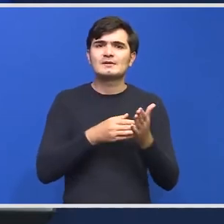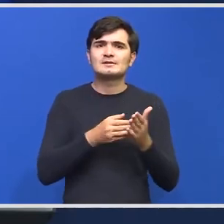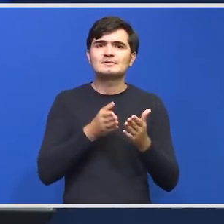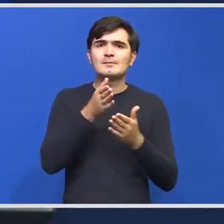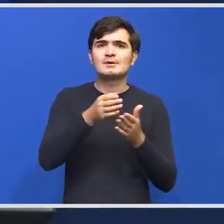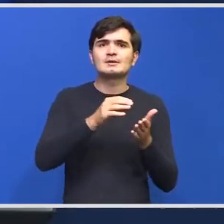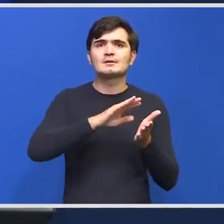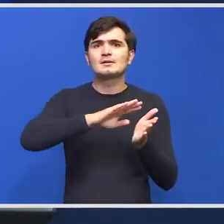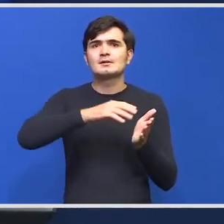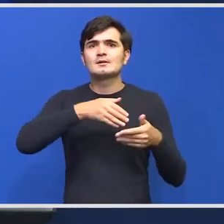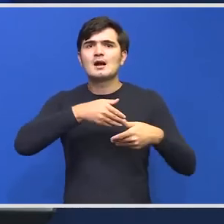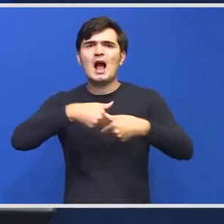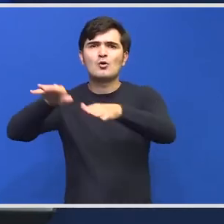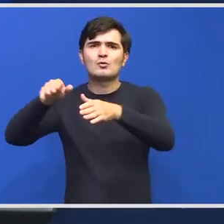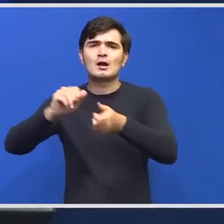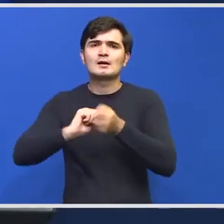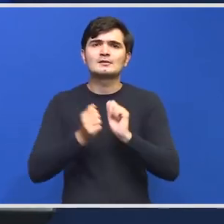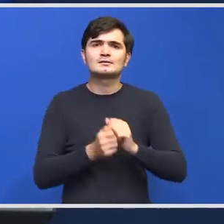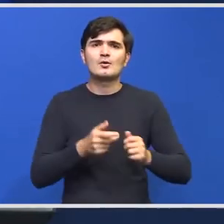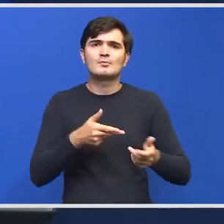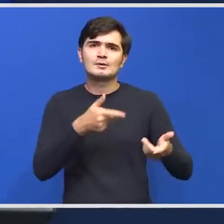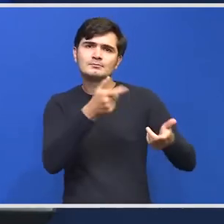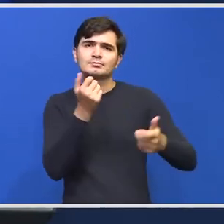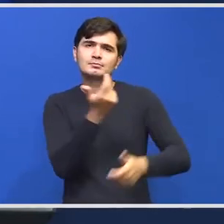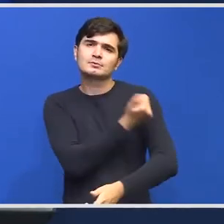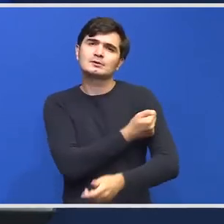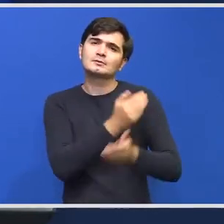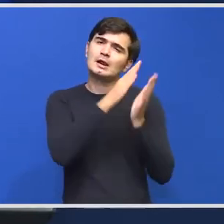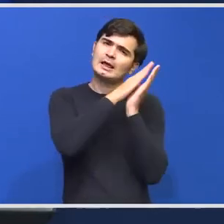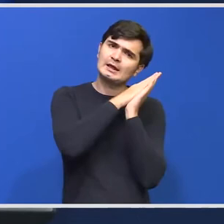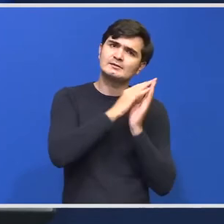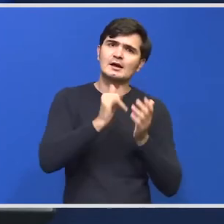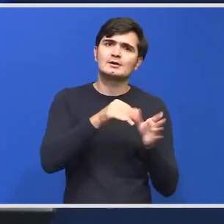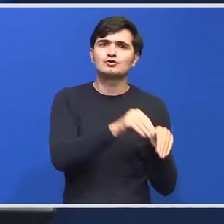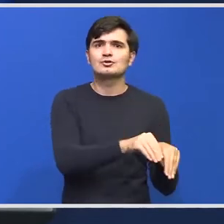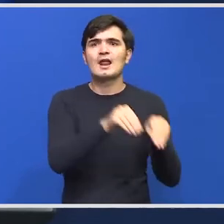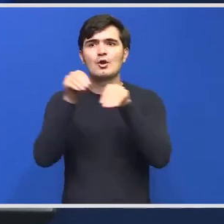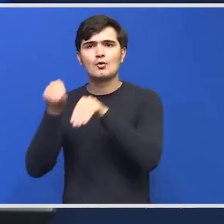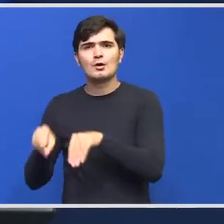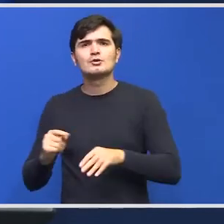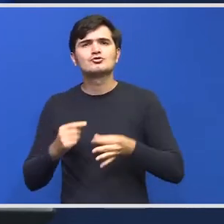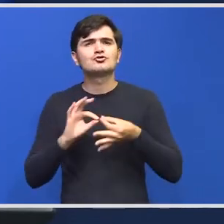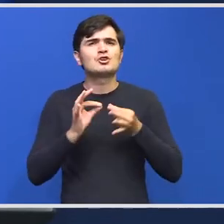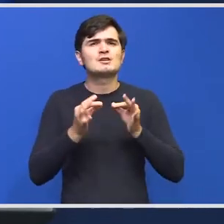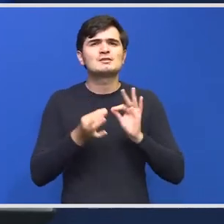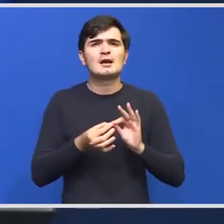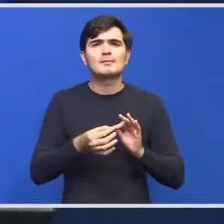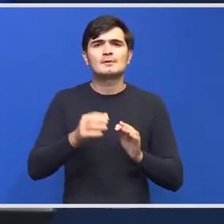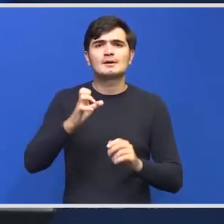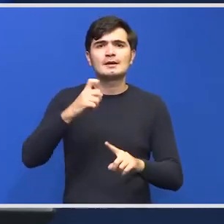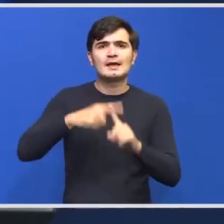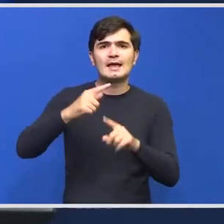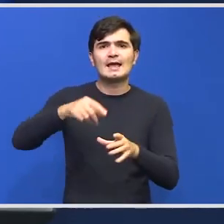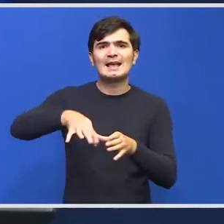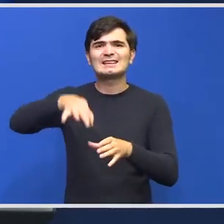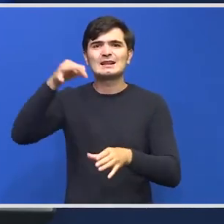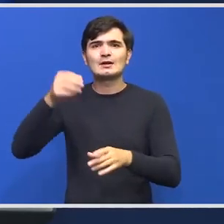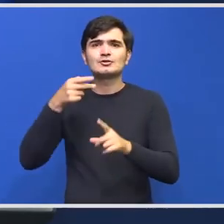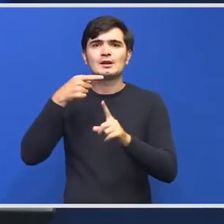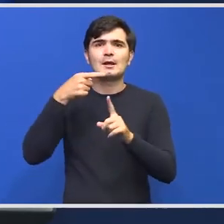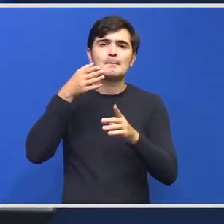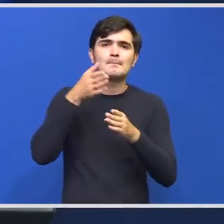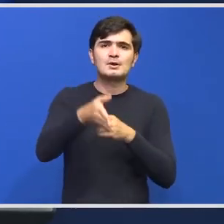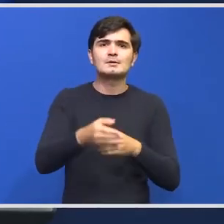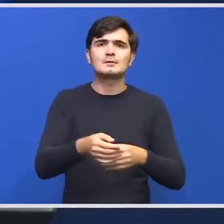alungare, intervenție prin tranquilizare și relocare, respectiv ce înseamnă extragere prin împușcare sau prin